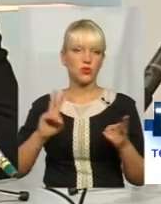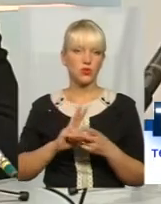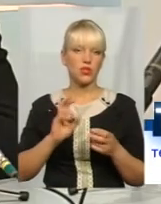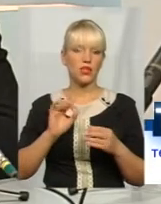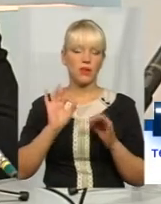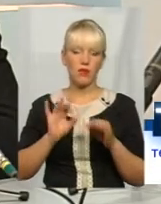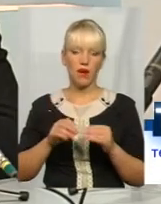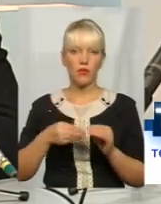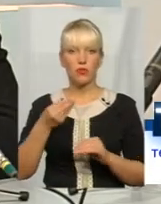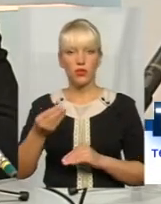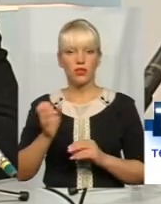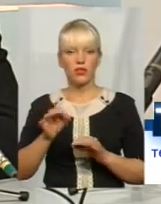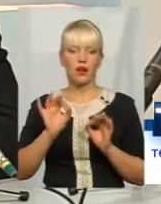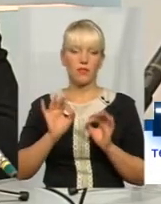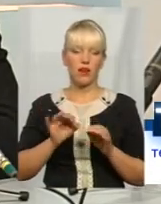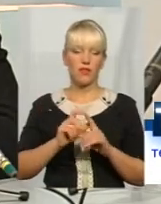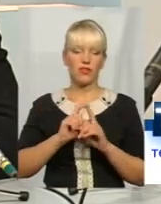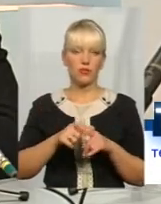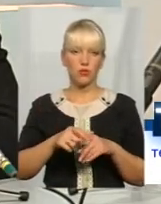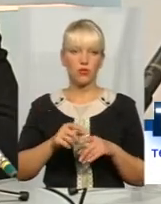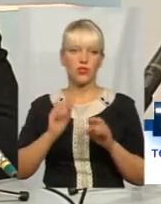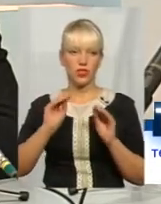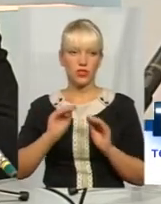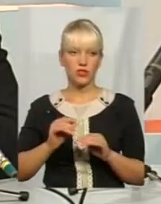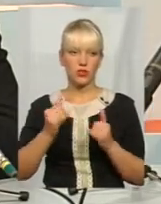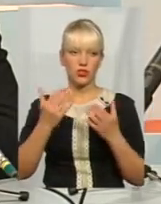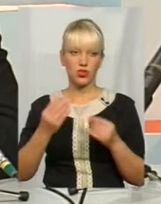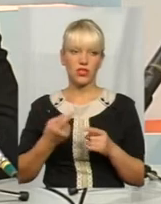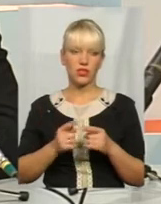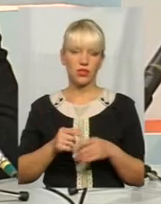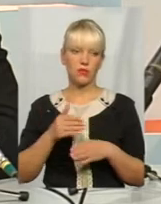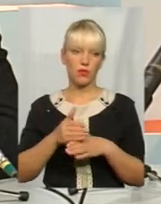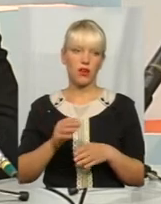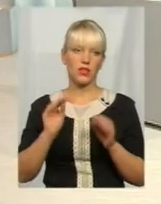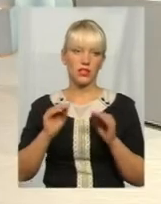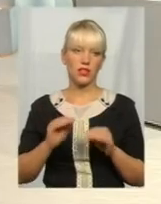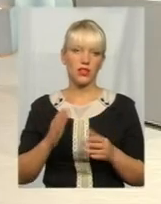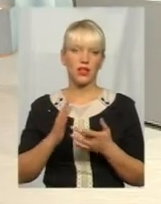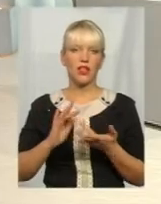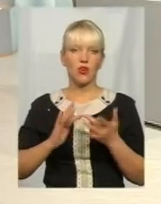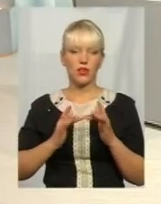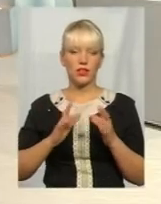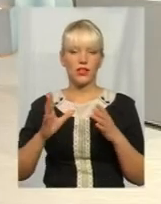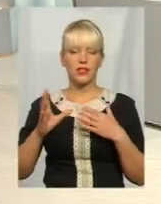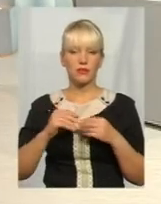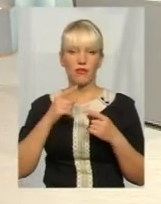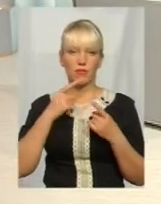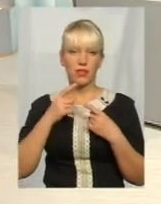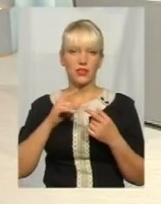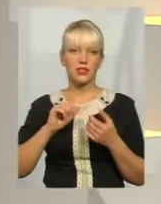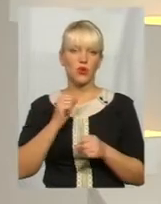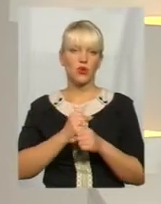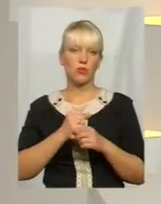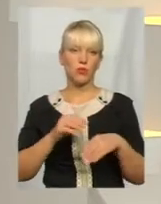правильно, як скласти відеорезюме, на сьогоднішній день служба зайнятості допомагається складати, є онлайн-співбесіди з роботодавцями, тобто